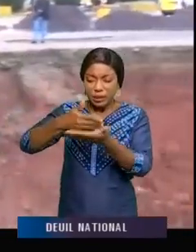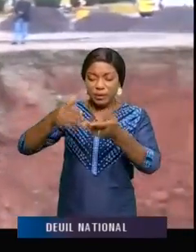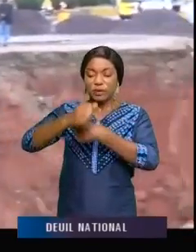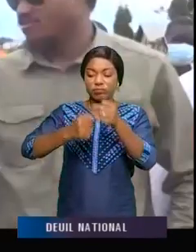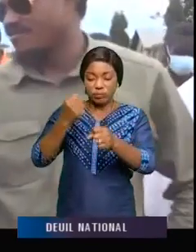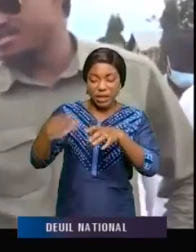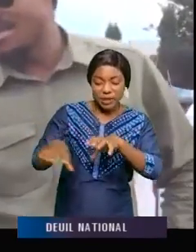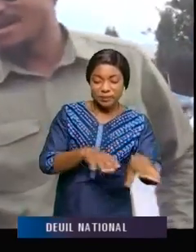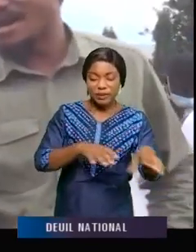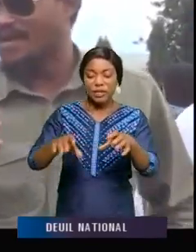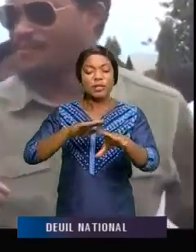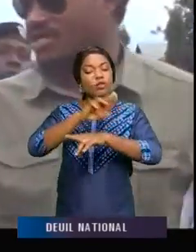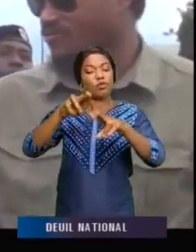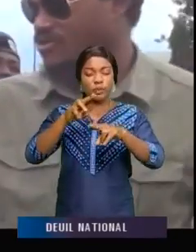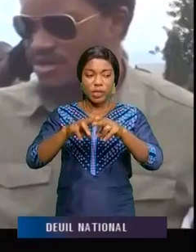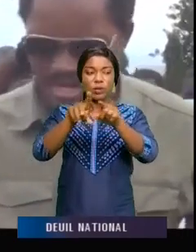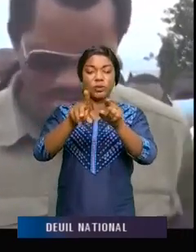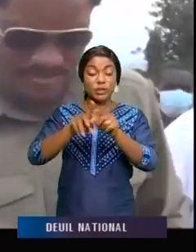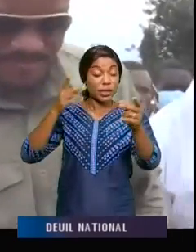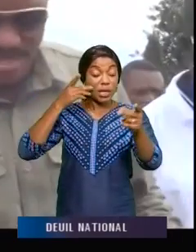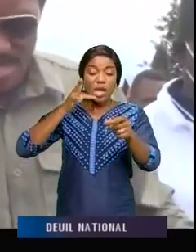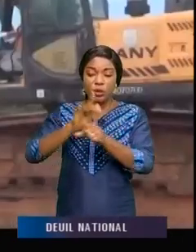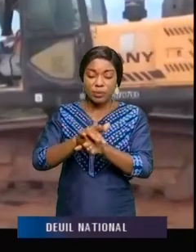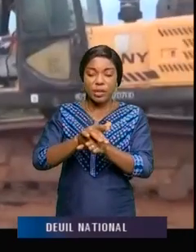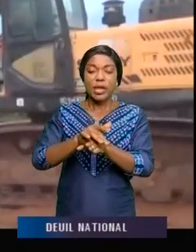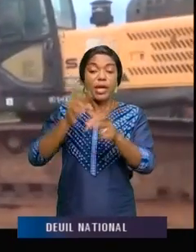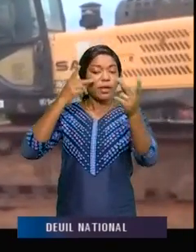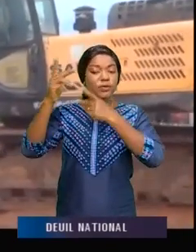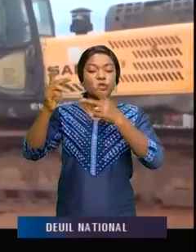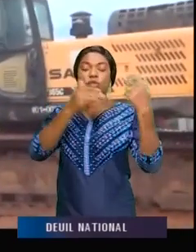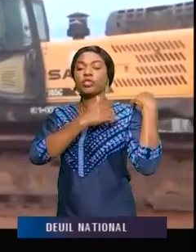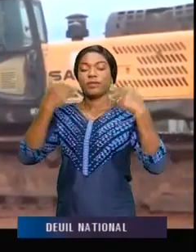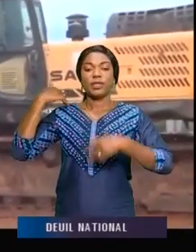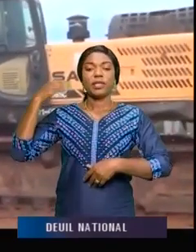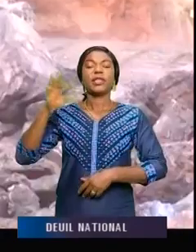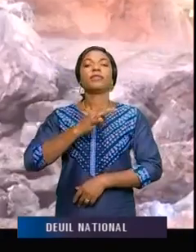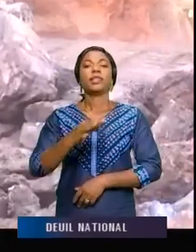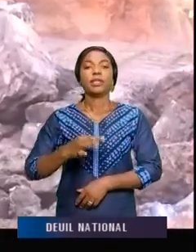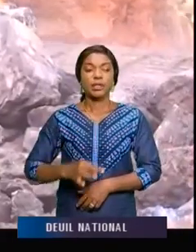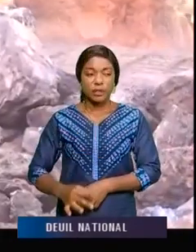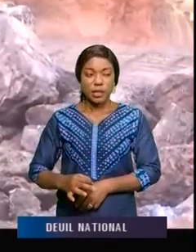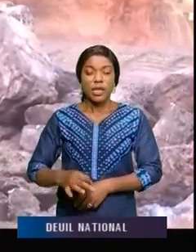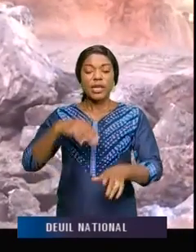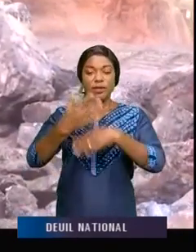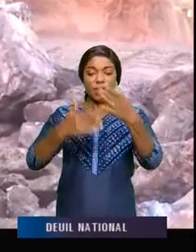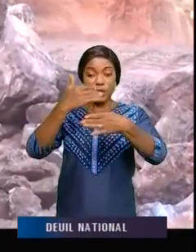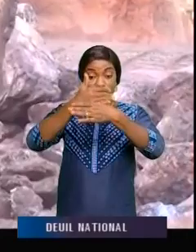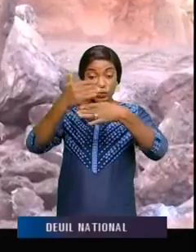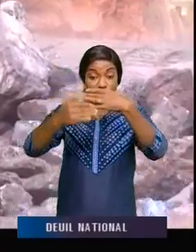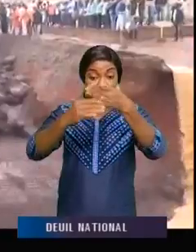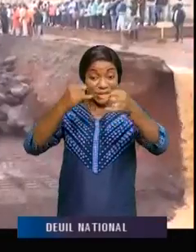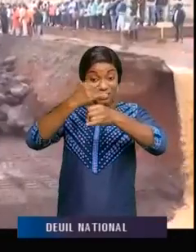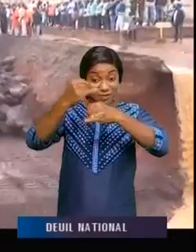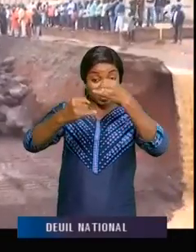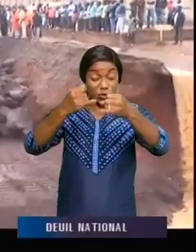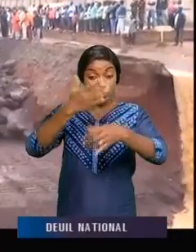s'active ici à matérialiser la vision du premier des Congolais, Félix Antoine Dizekedi Tchilombo, qui a fait de la construction des infrastructures